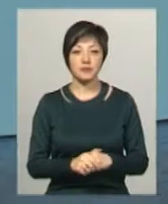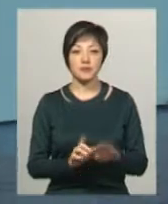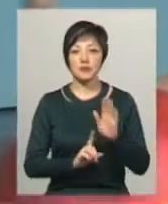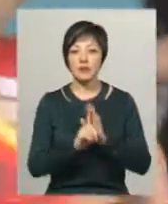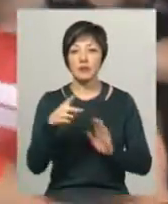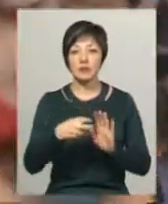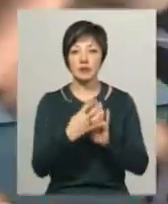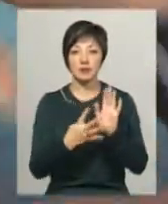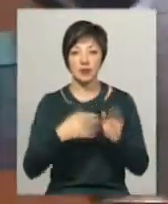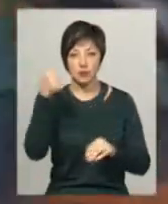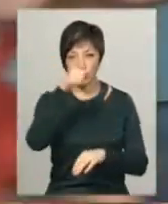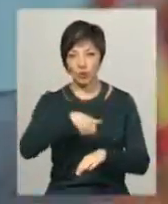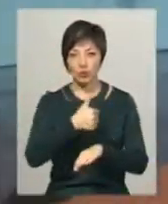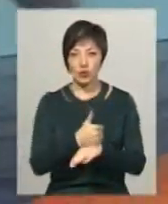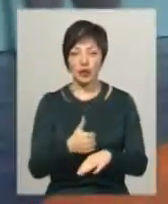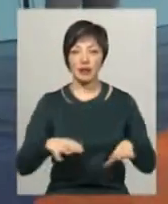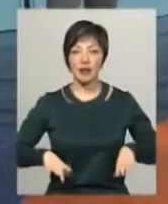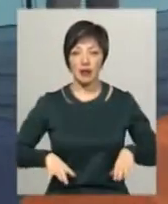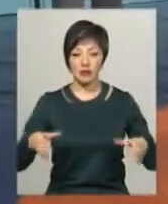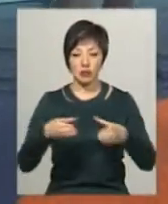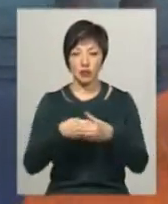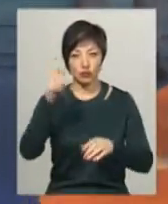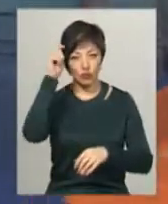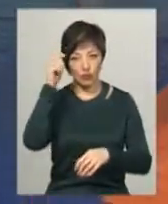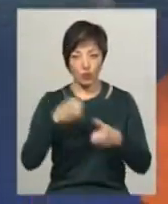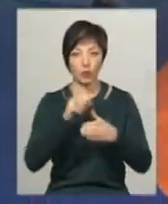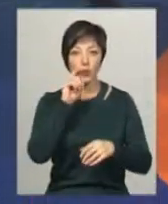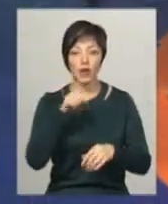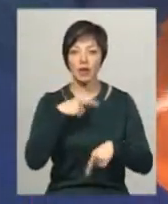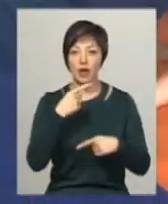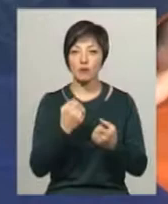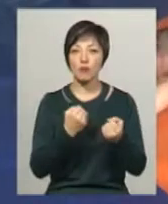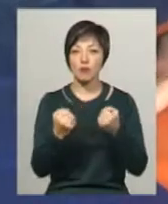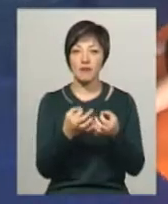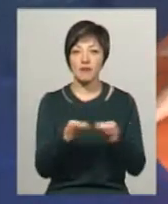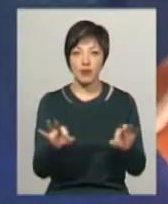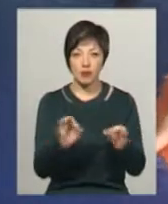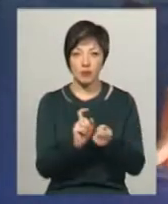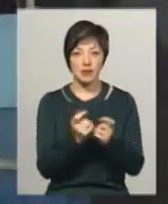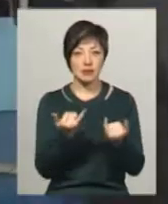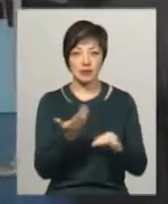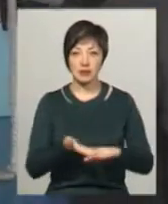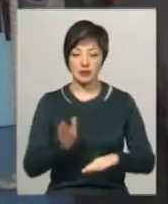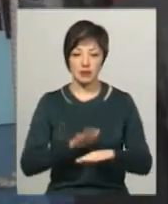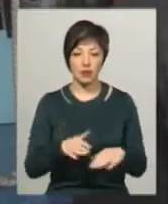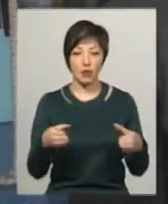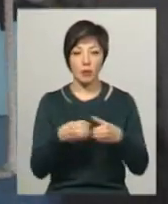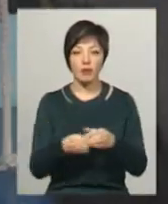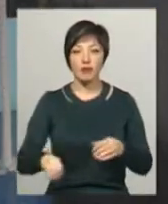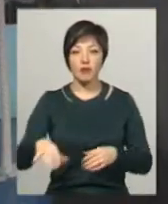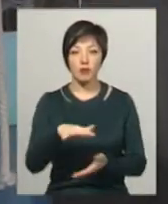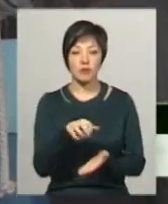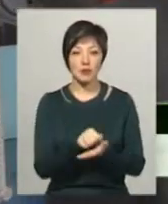2019-го очолив тренерський склад чоловічої команди України, каже, у боротьбі вільним стилем зараз криза. Команда в Європі